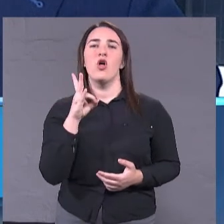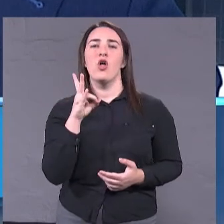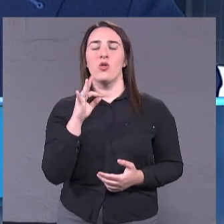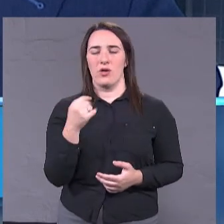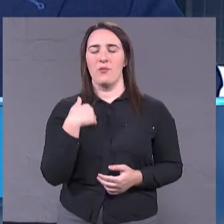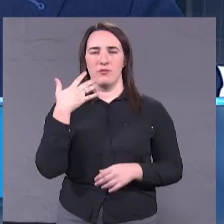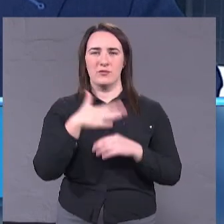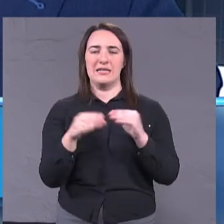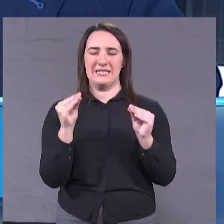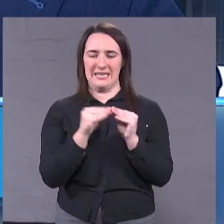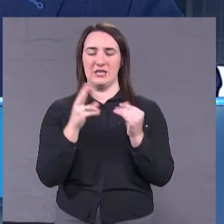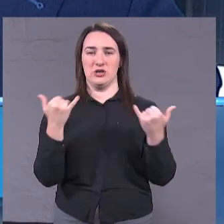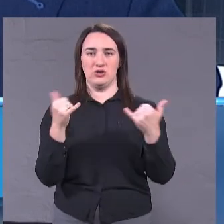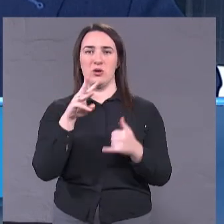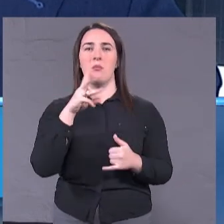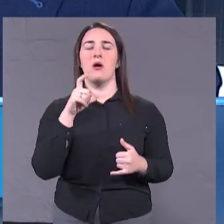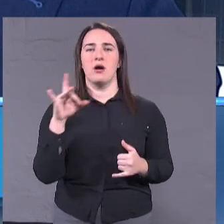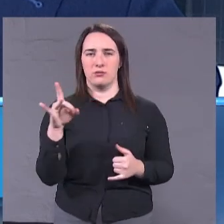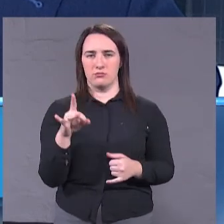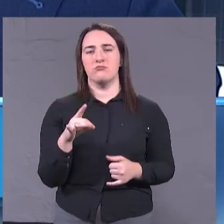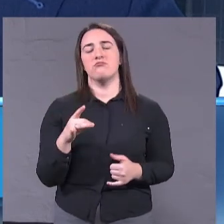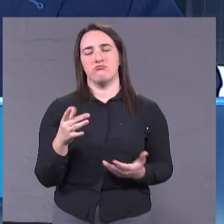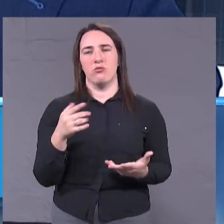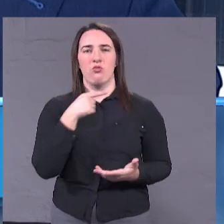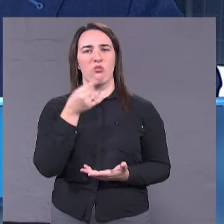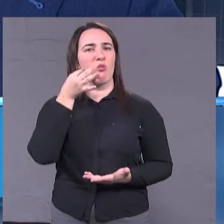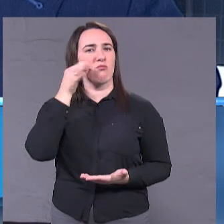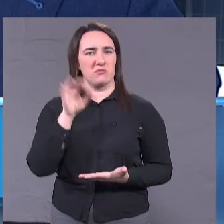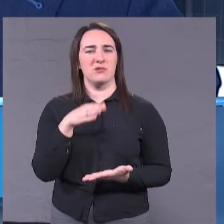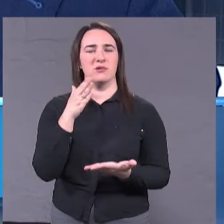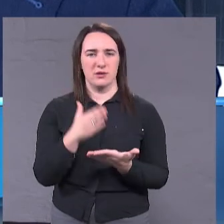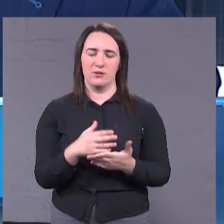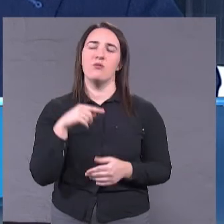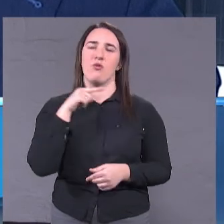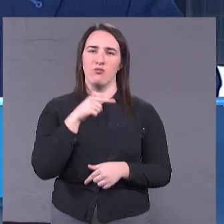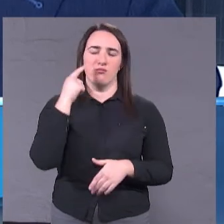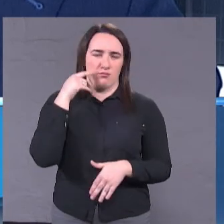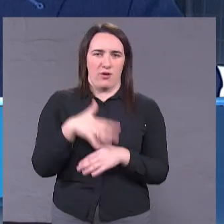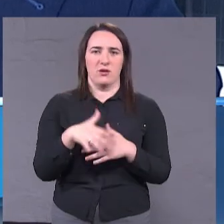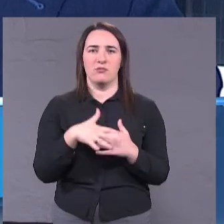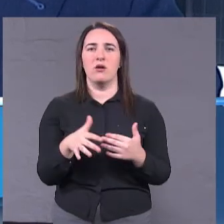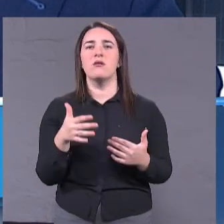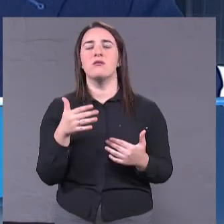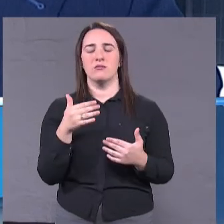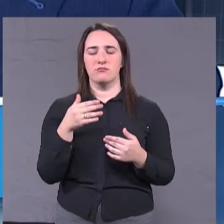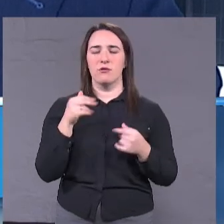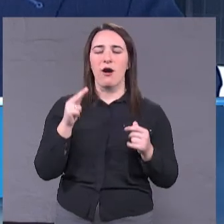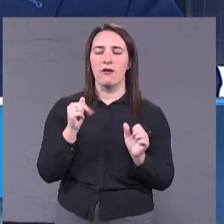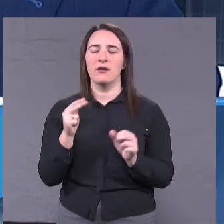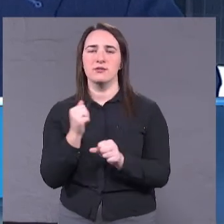дійснюючий мэр все-таки получив какой-то опыт, і он понимає, розобрався в процесах. Да,